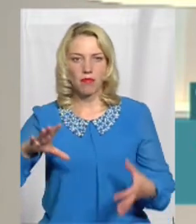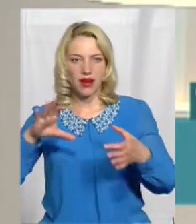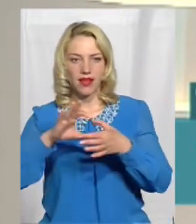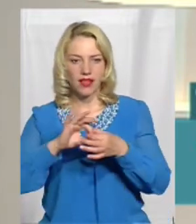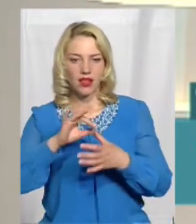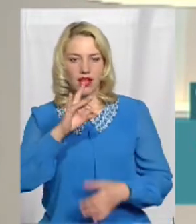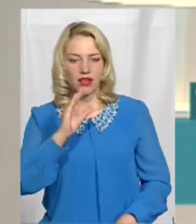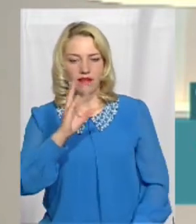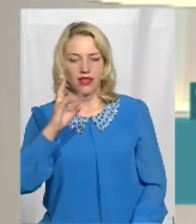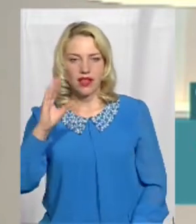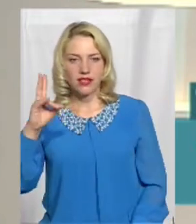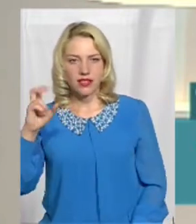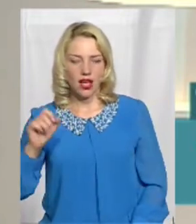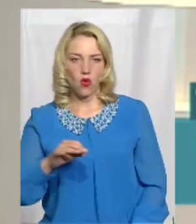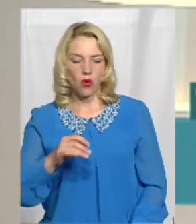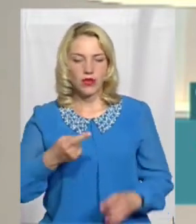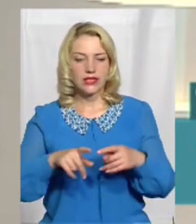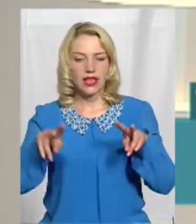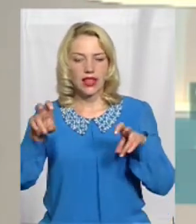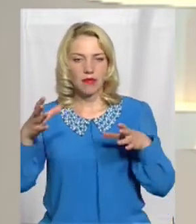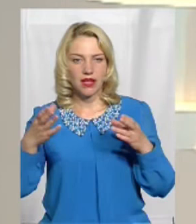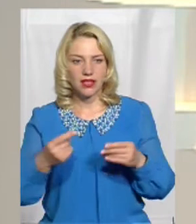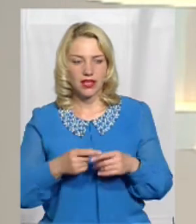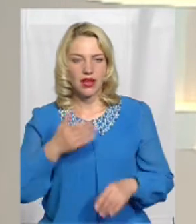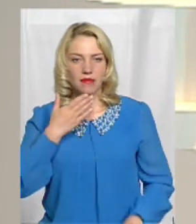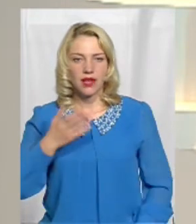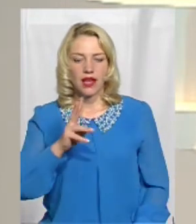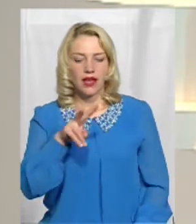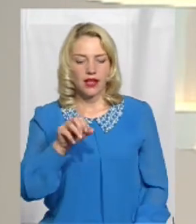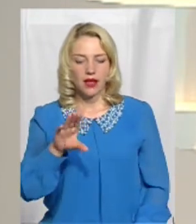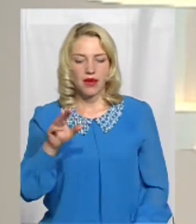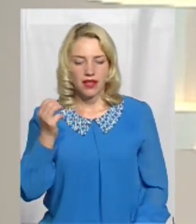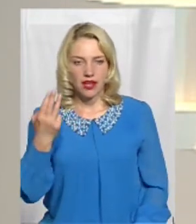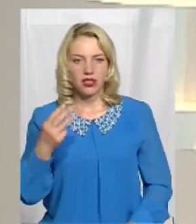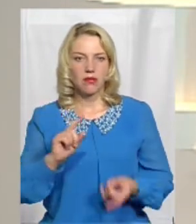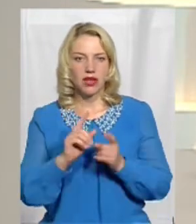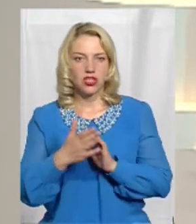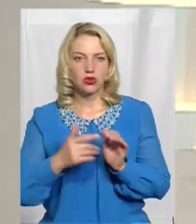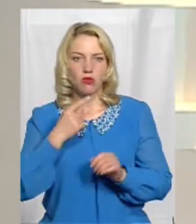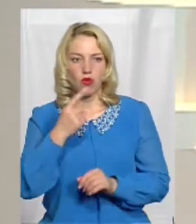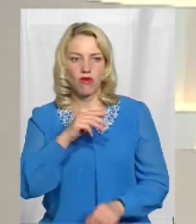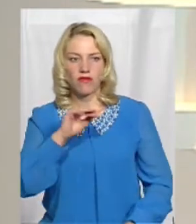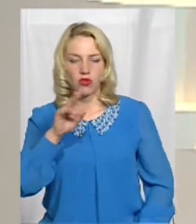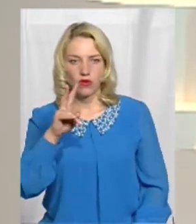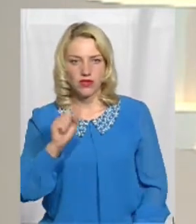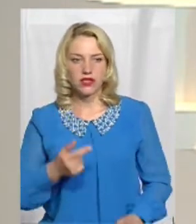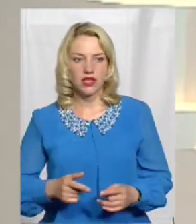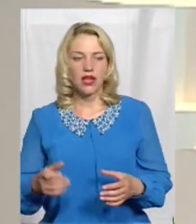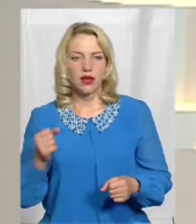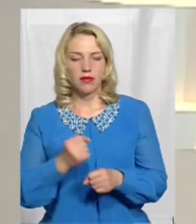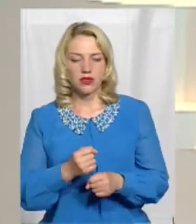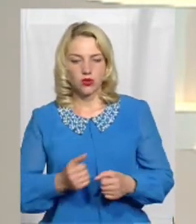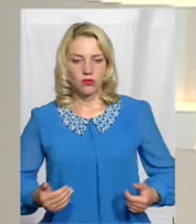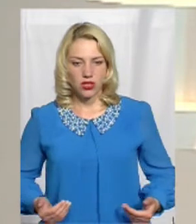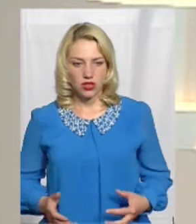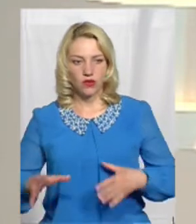Рівненської Ця тема дня мене звати Олена Кам'яняш, Оксана Фіновська перекладає на жестову мову Працюємо наживо, долучайтеся